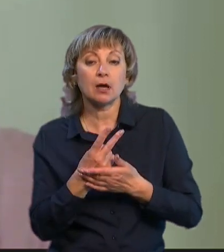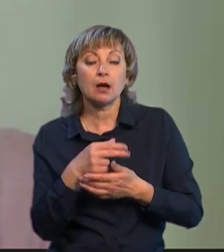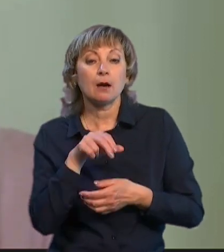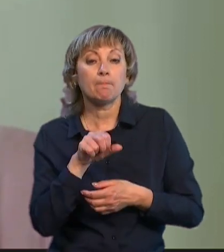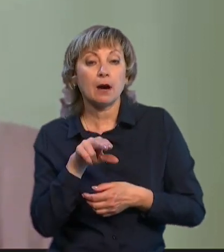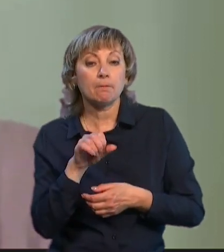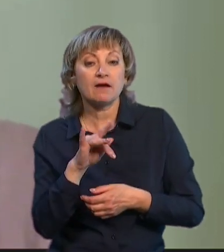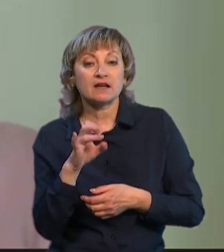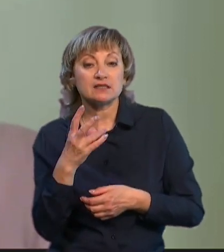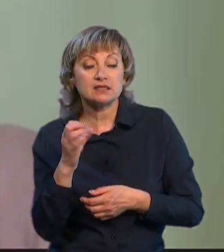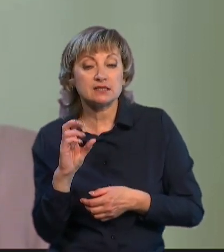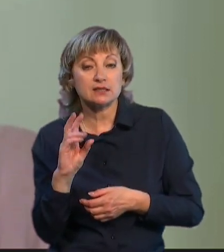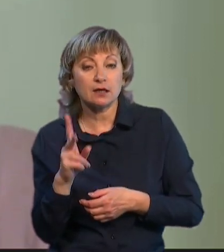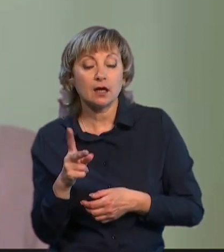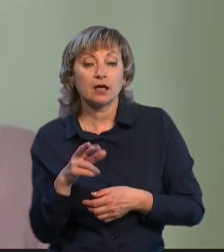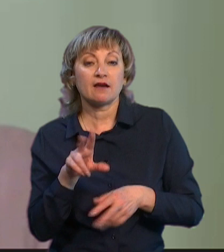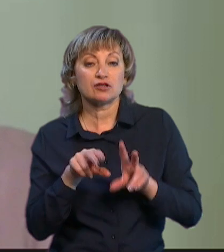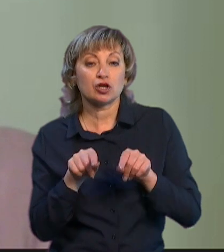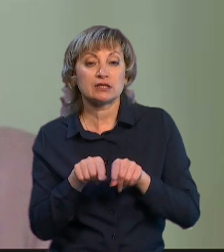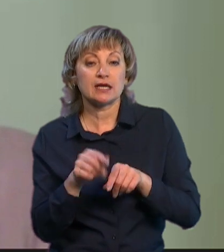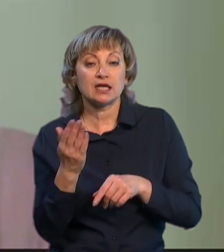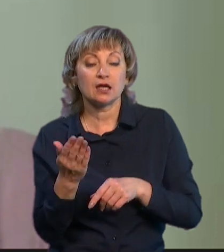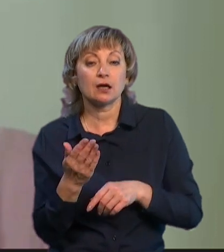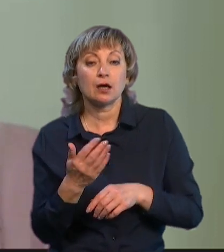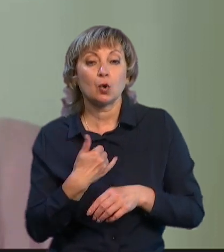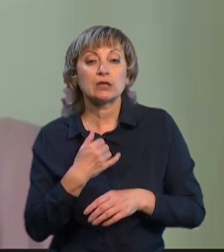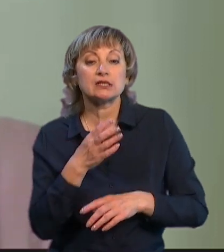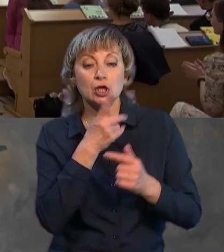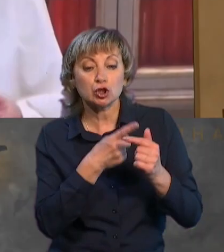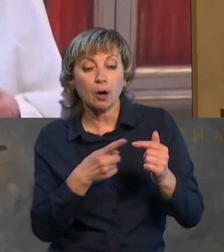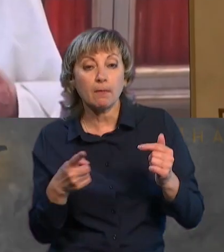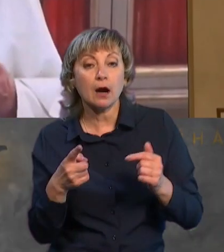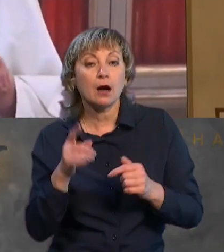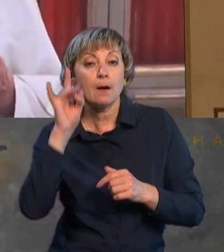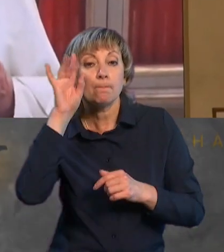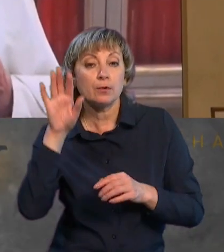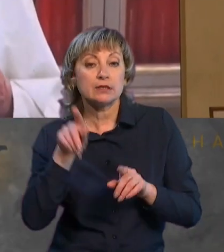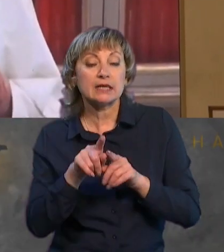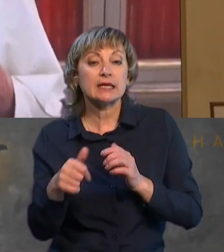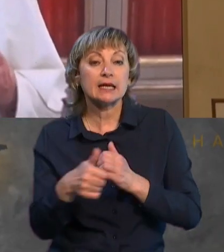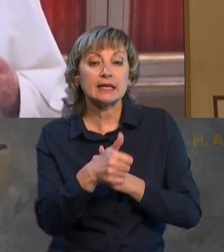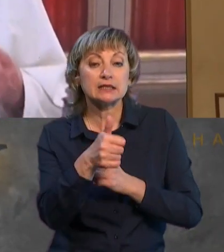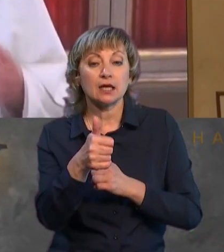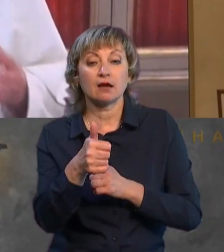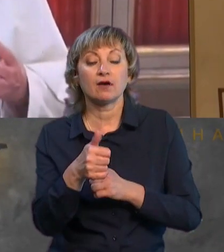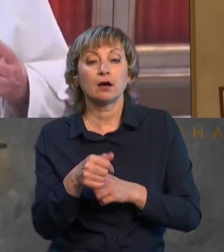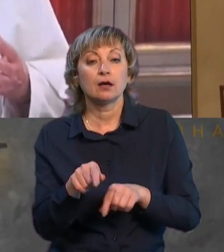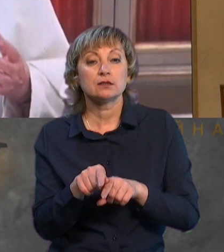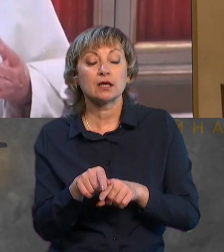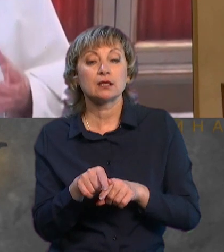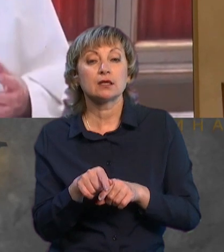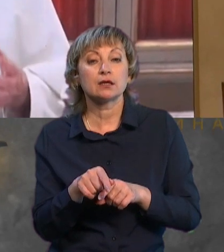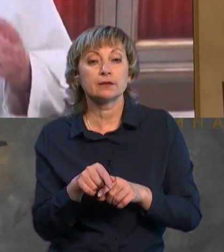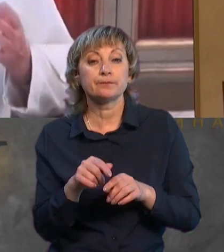Франциский, взагалі вважаю, що він такий, знаєте, в нас пішла доба популістських таких лідерів на таких крилах популізму,